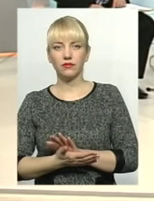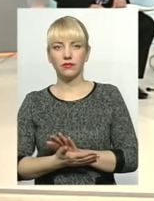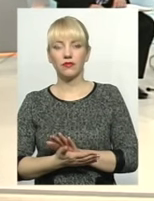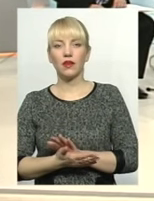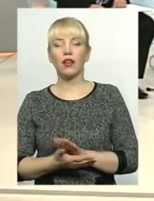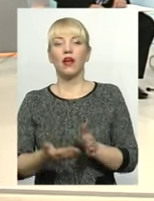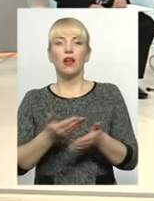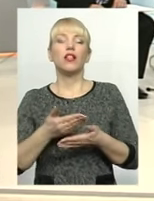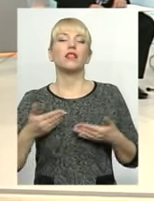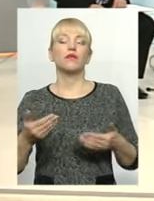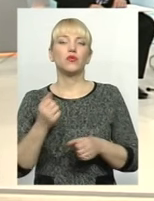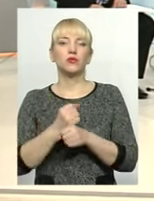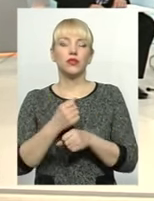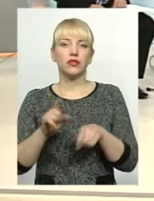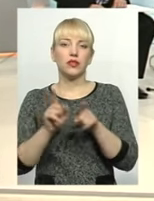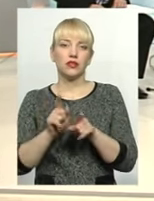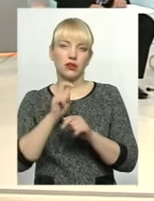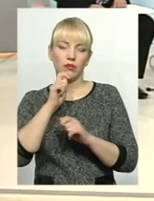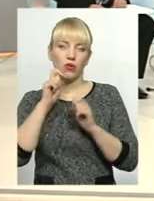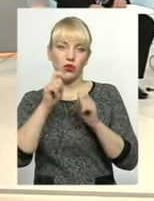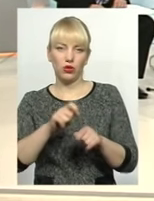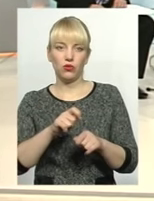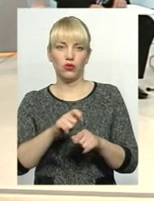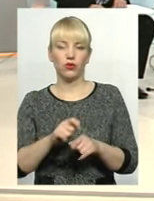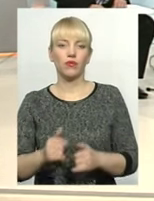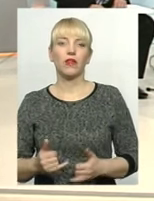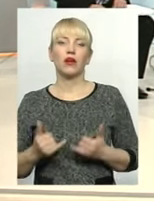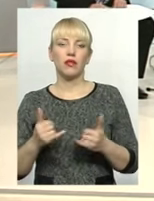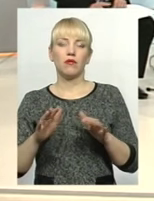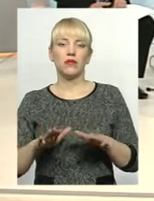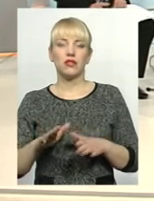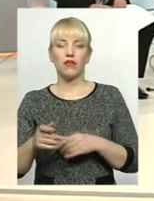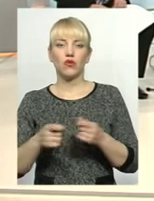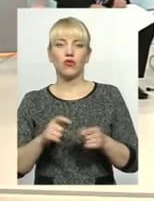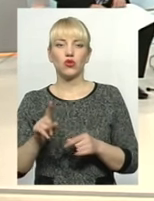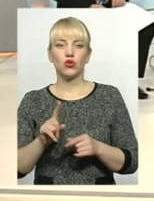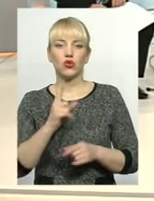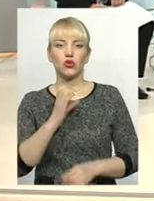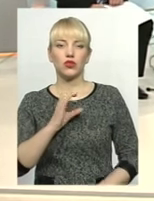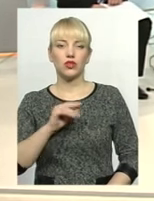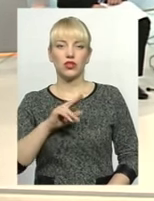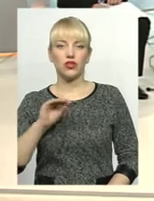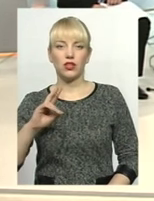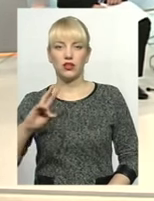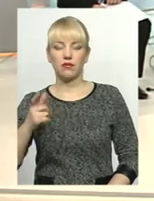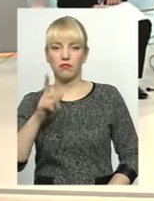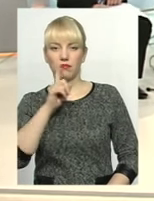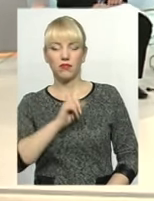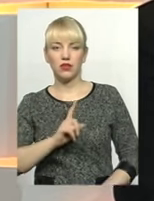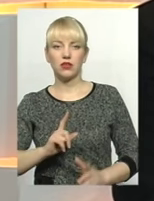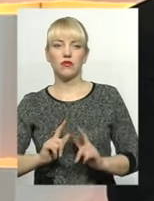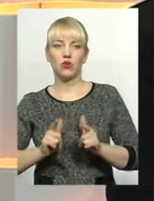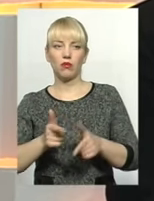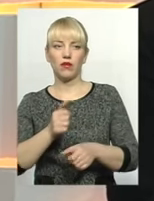такий подарунок, як для навчального закладу, так і для місцевої влади, що в січні місяці вступив у дію новий бюджет